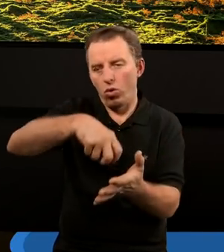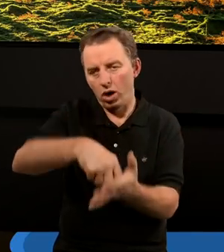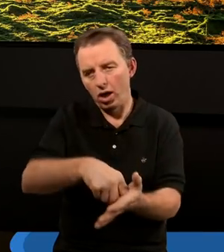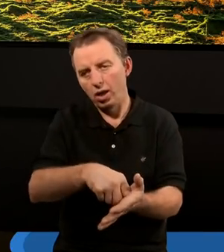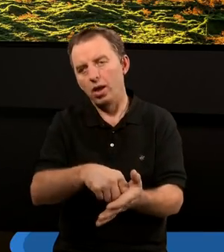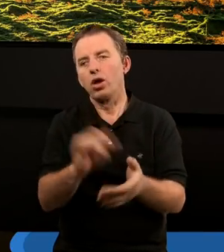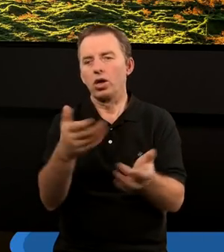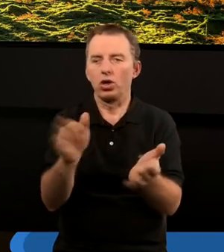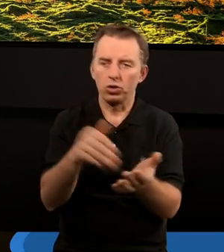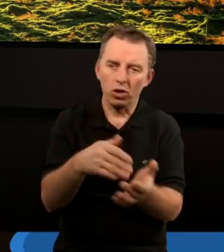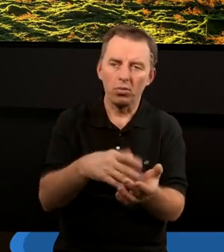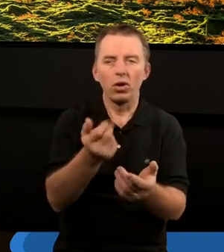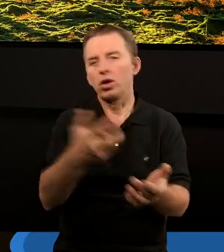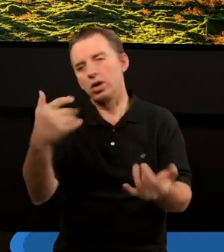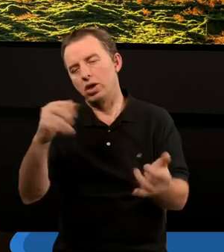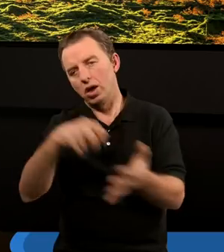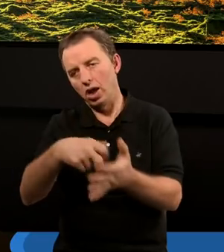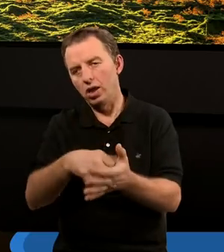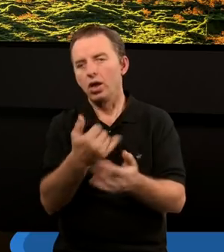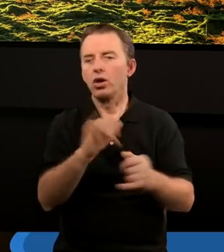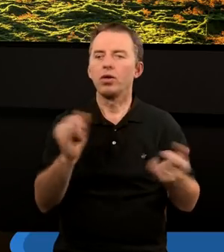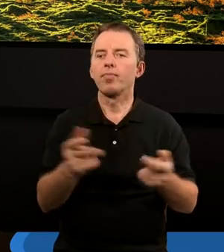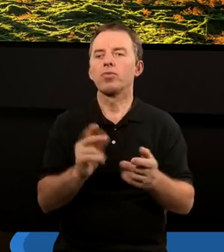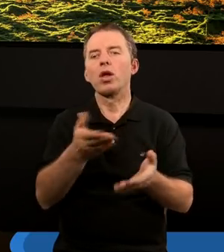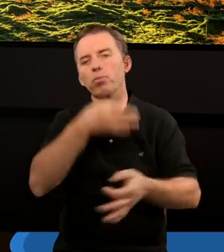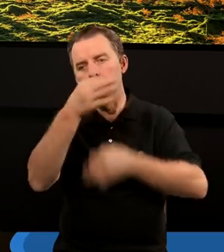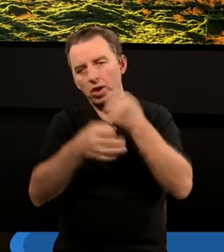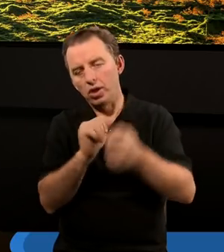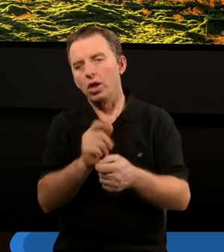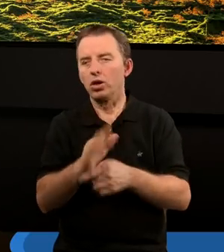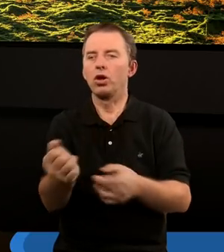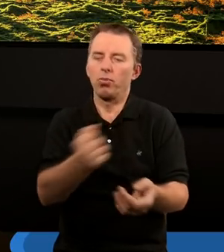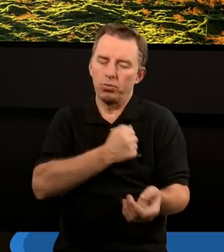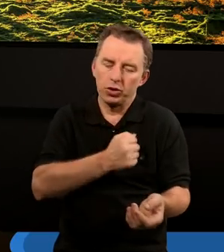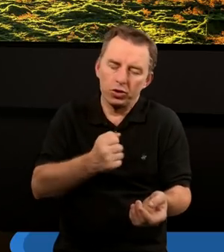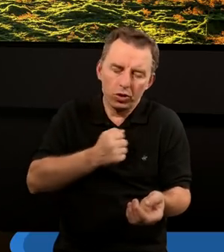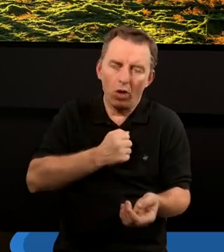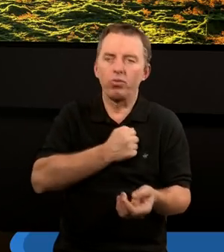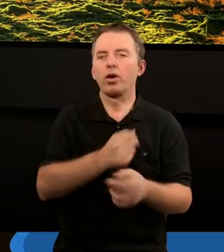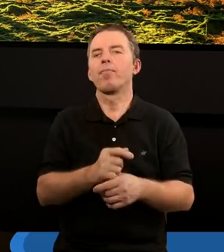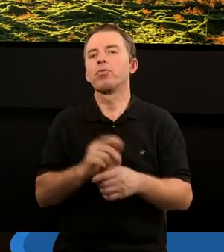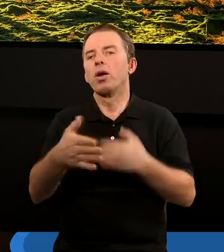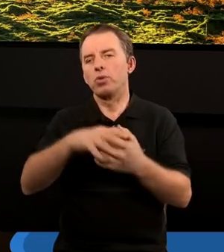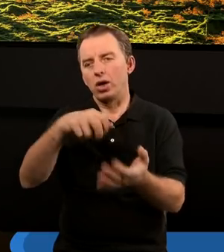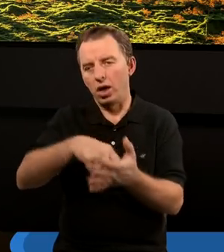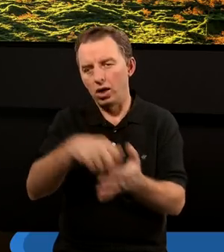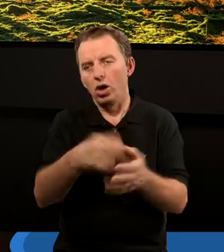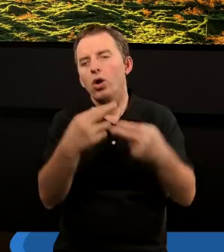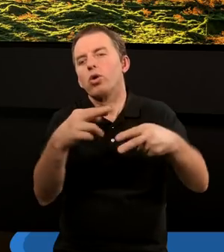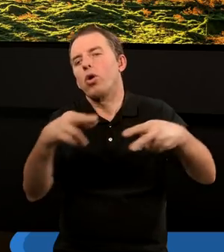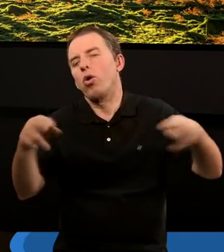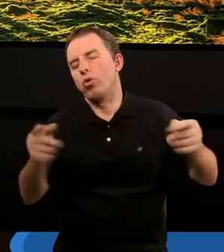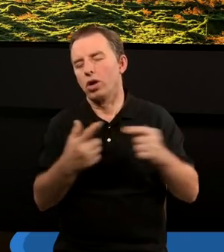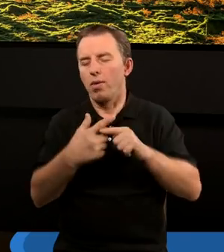uklęknięciem, kiedy trzeba, kiedy inni klęczą, biciem się w piersi, kiedy się inni biją, przyklękaniem w różnych